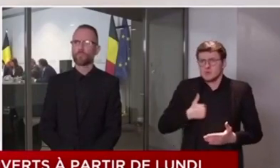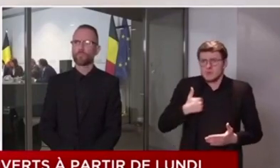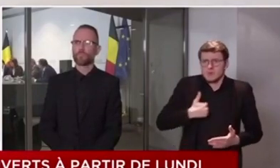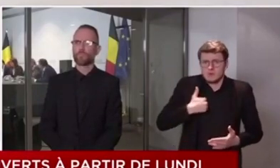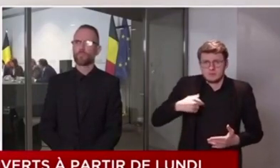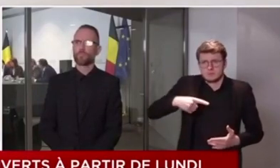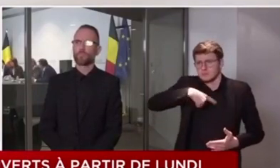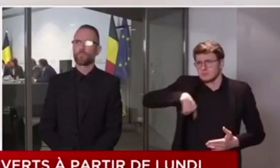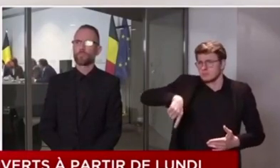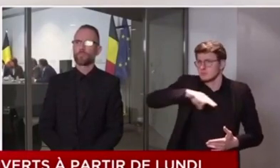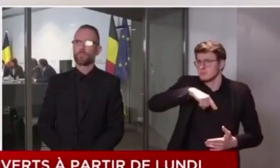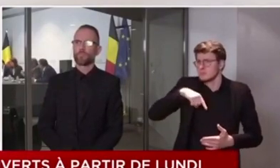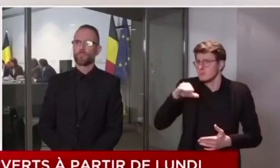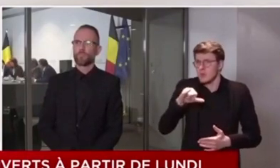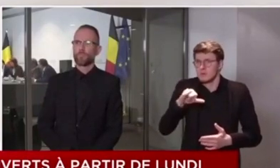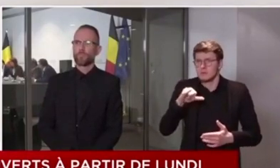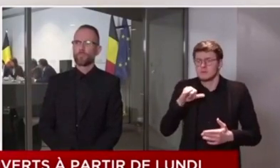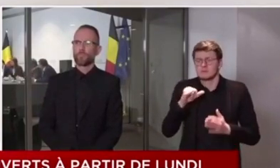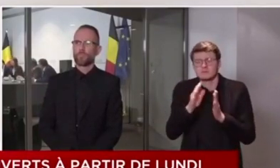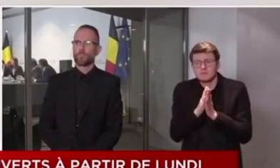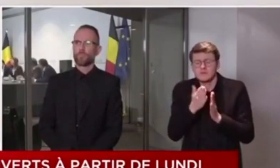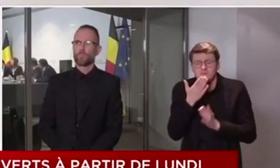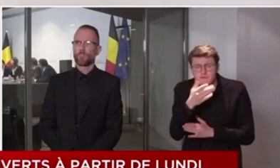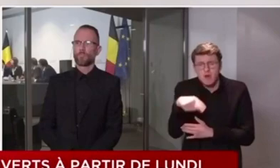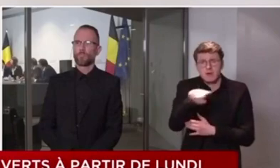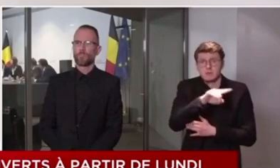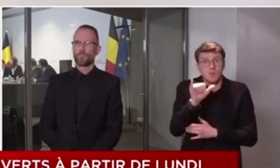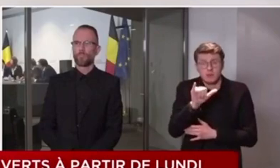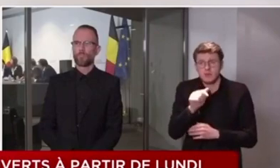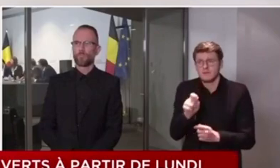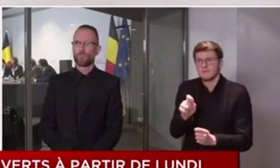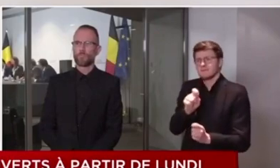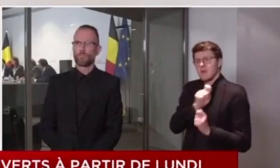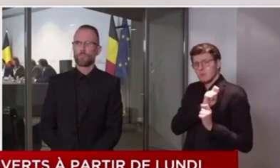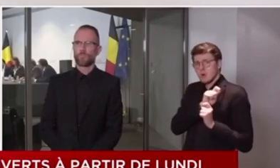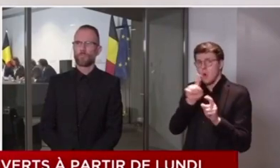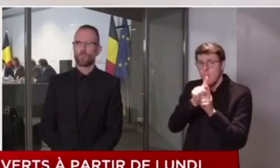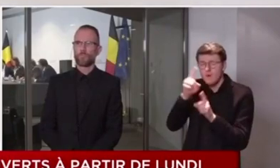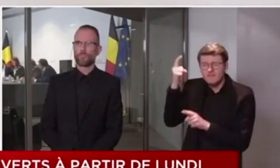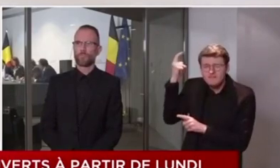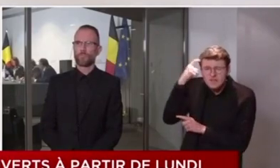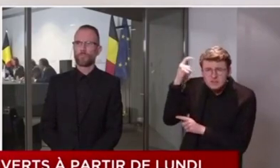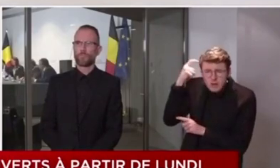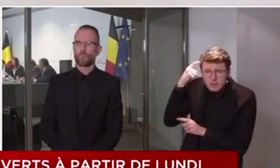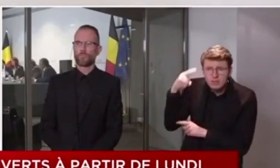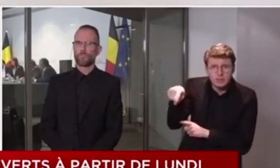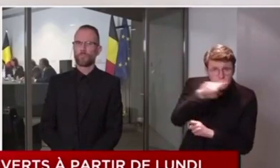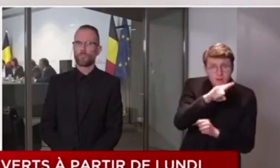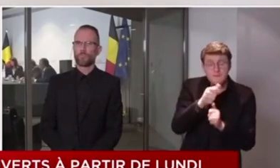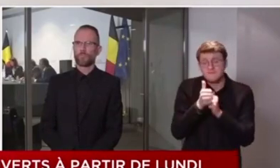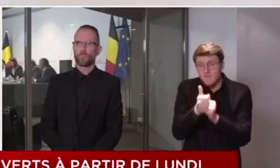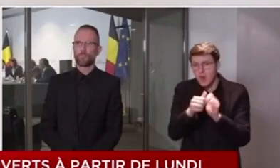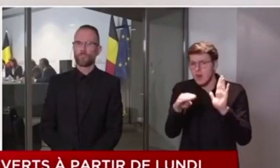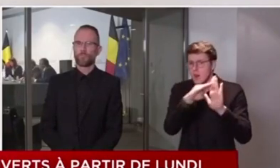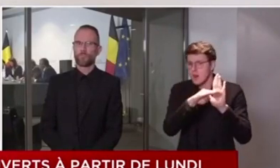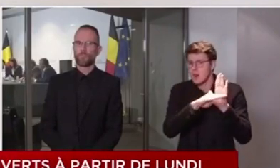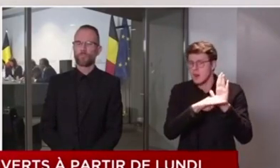Bien sûr, nous comptons sur vous tous et nous faisons appel à votre bon sens.